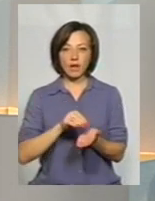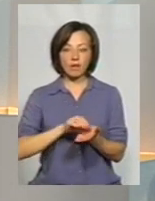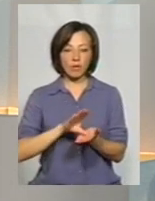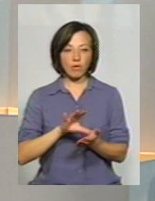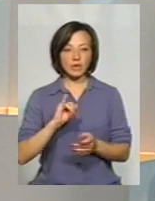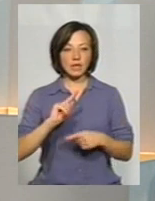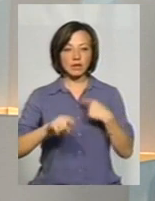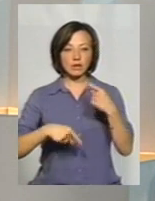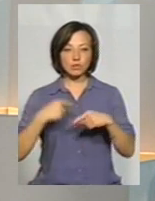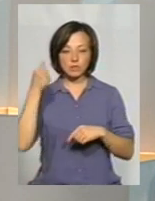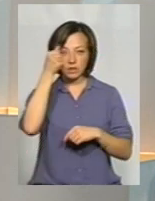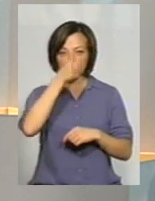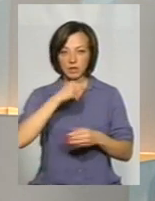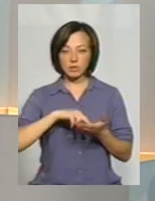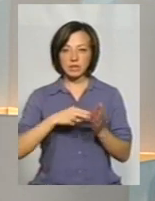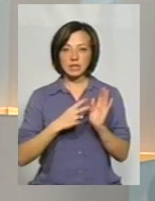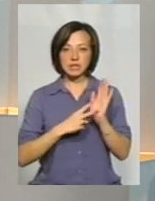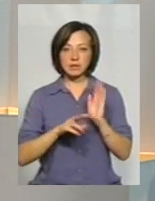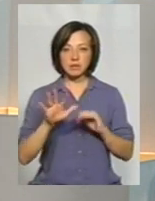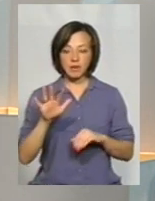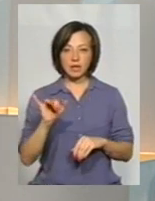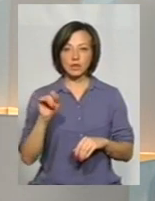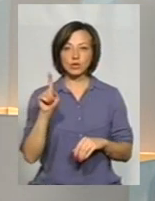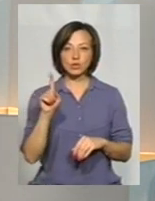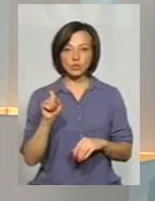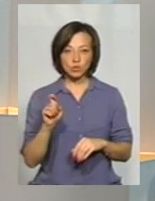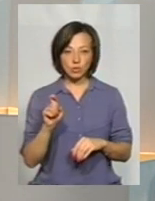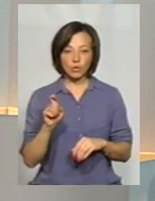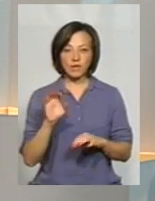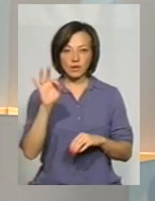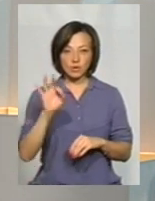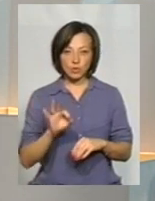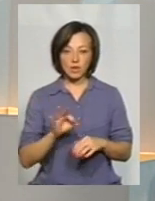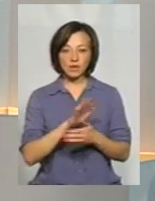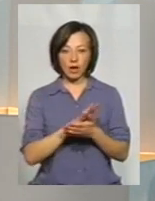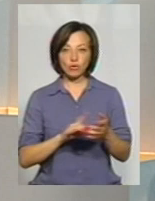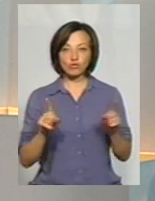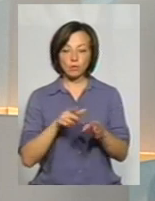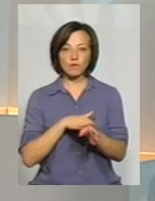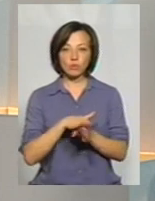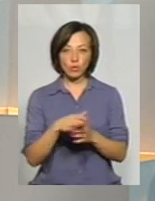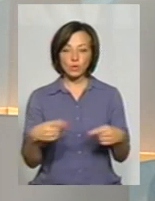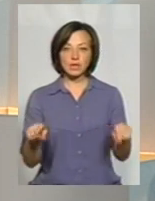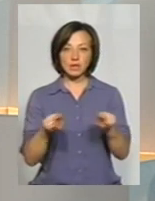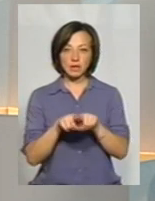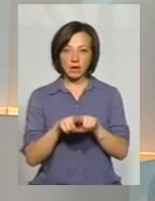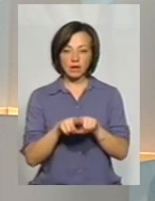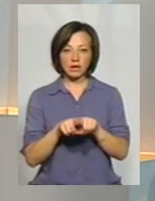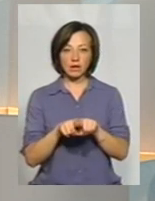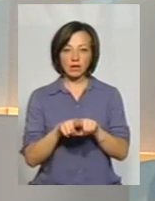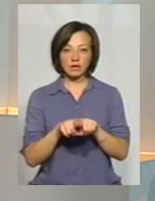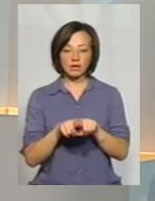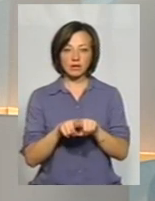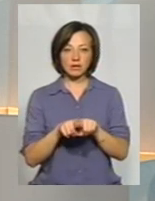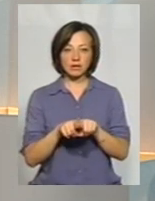на слідчий рік передбачається 75%, а далі 100%, і дай Бог, що так відбулося, учасників